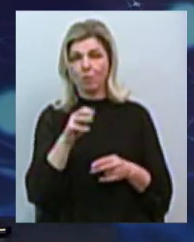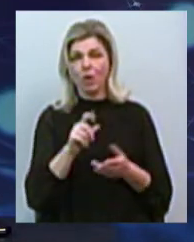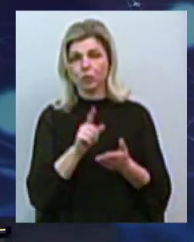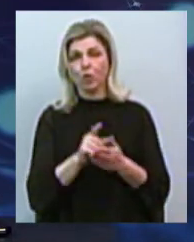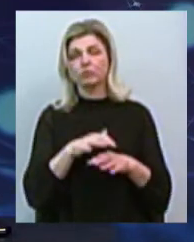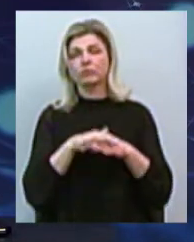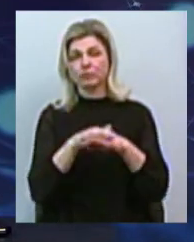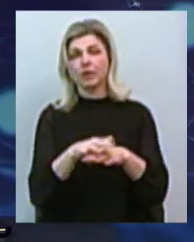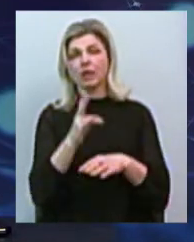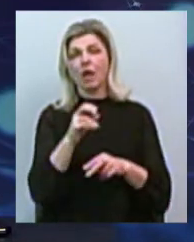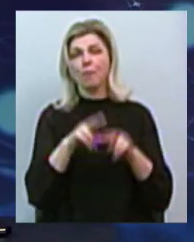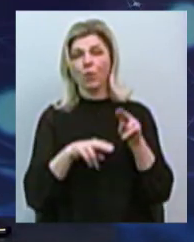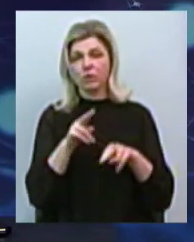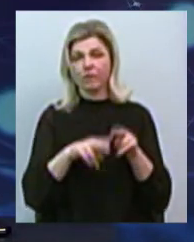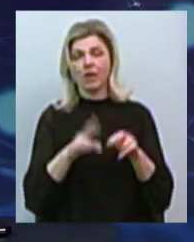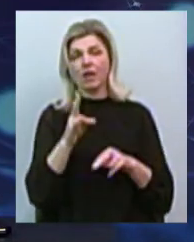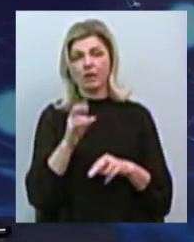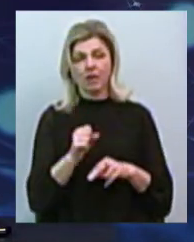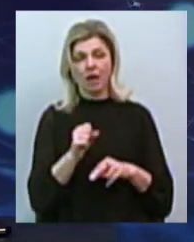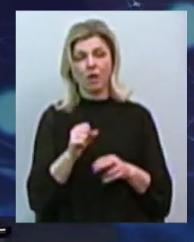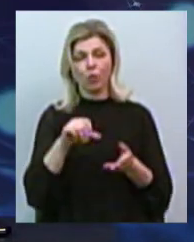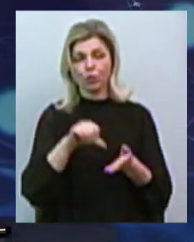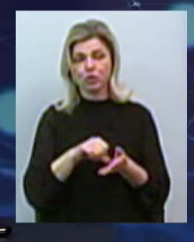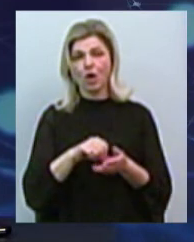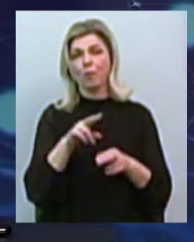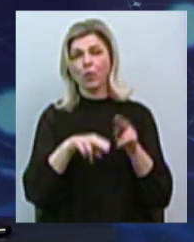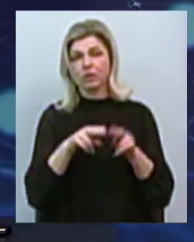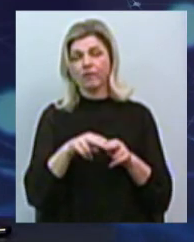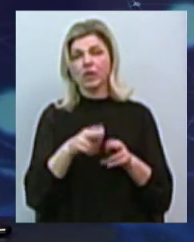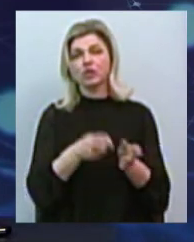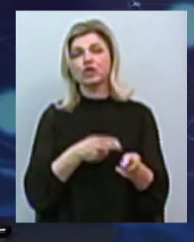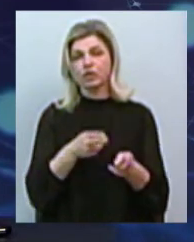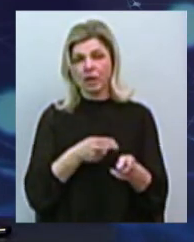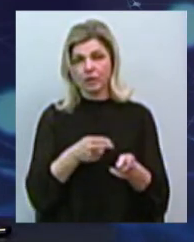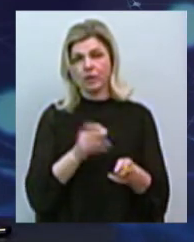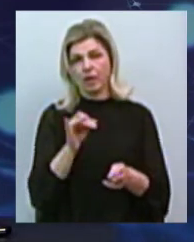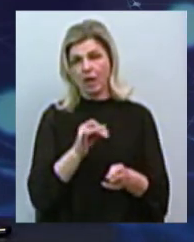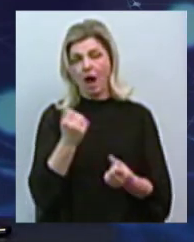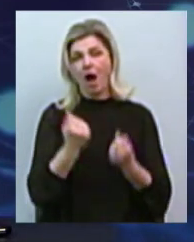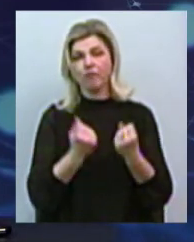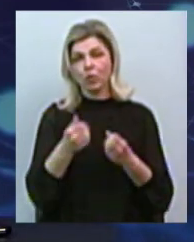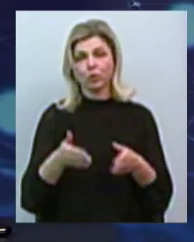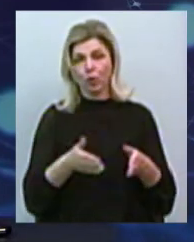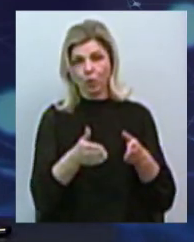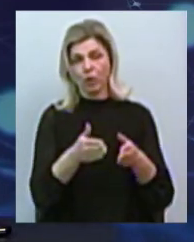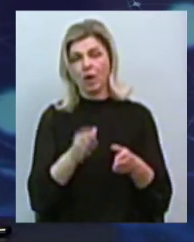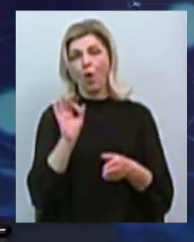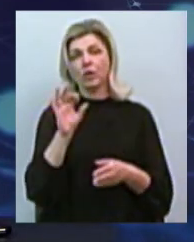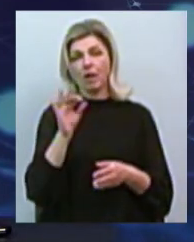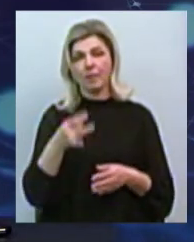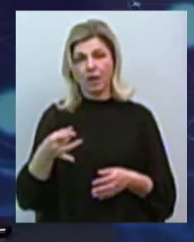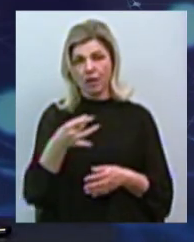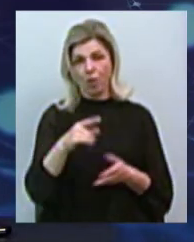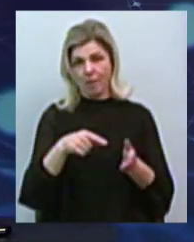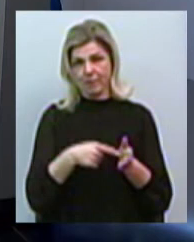будівництво, на пайову участь у будівництві розв'язки залізничної і автомобільної дороги у корабельному районі міста